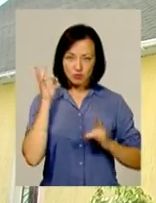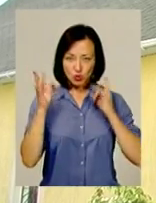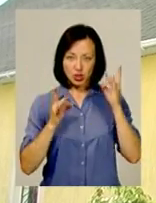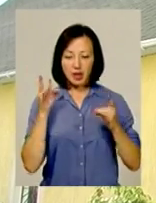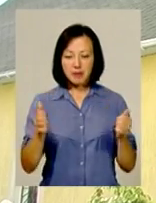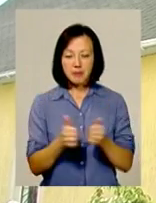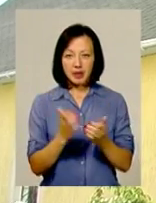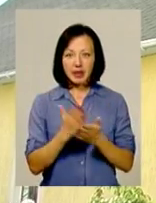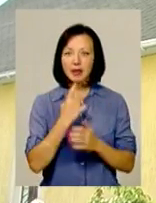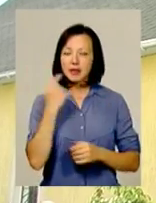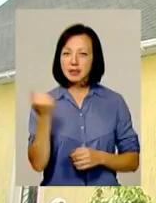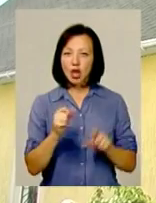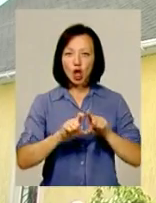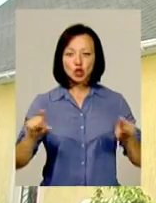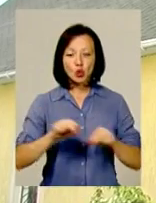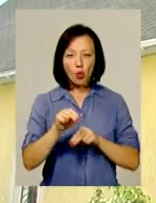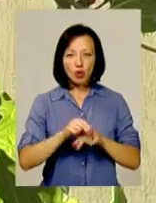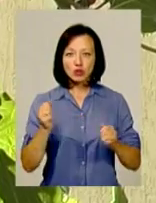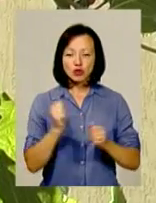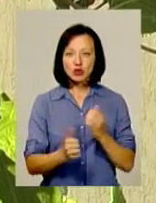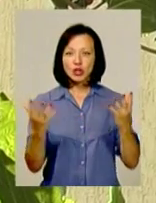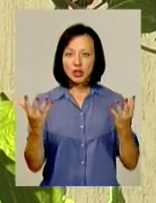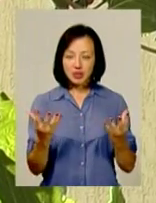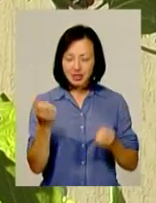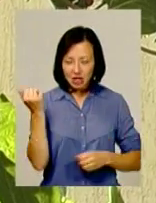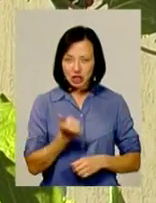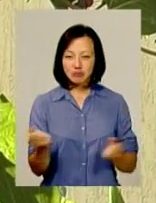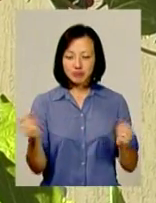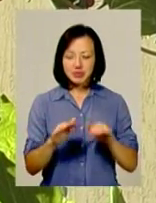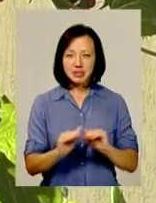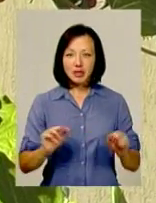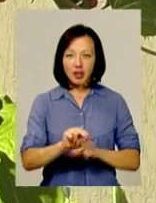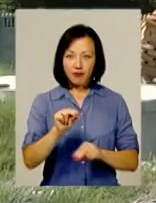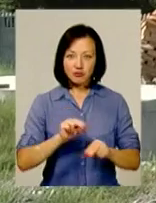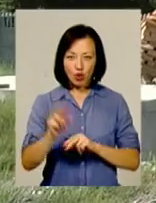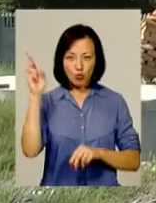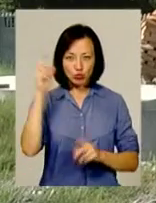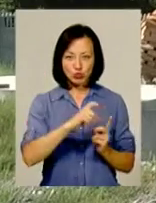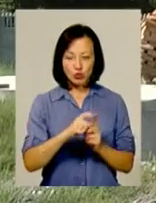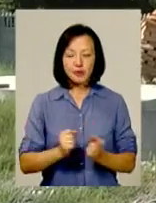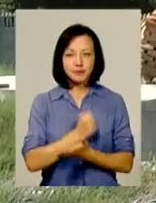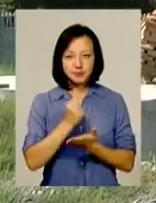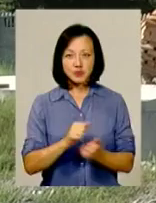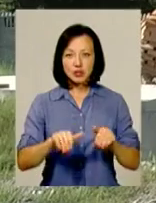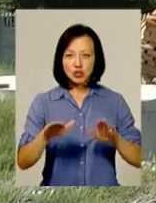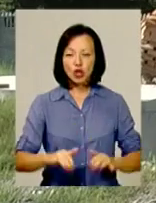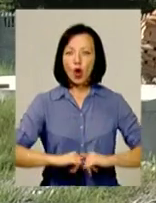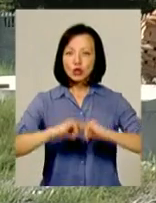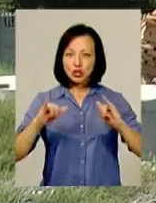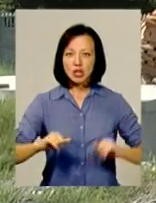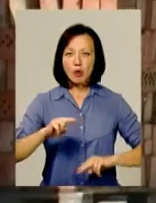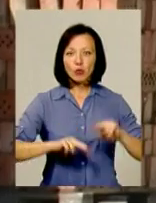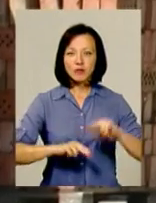храмі діє недільна школа, яка щотижня збирає дітей, яких навчають Слову Божому. Тому тут прийняли рішення про розширення і